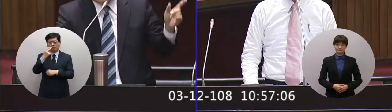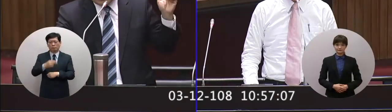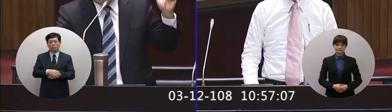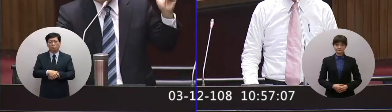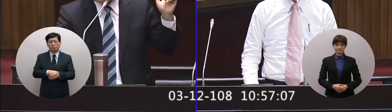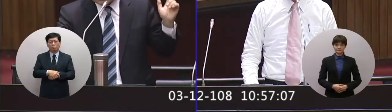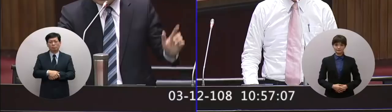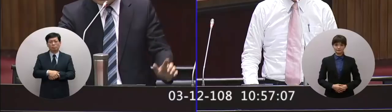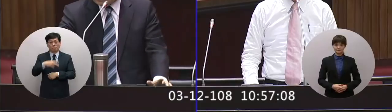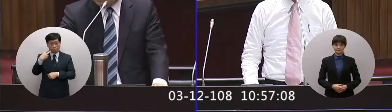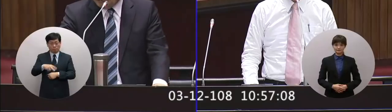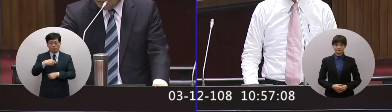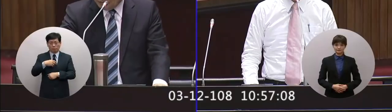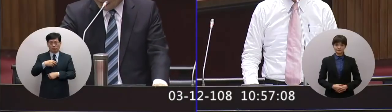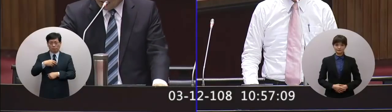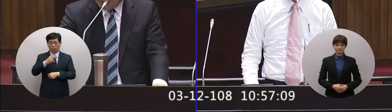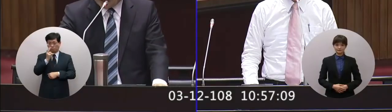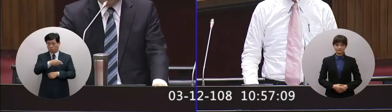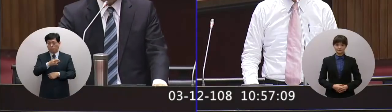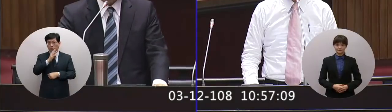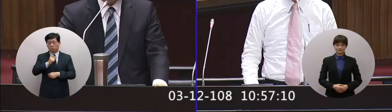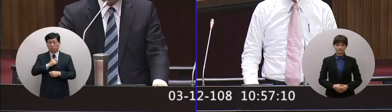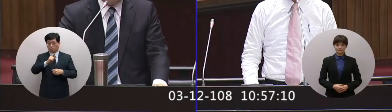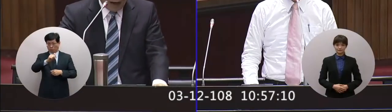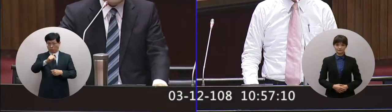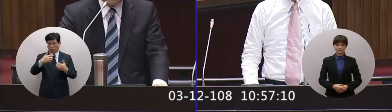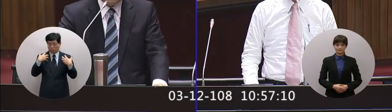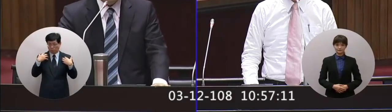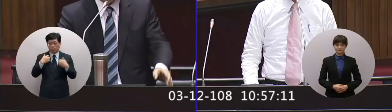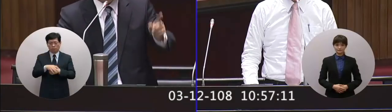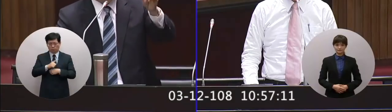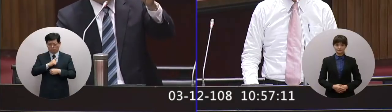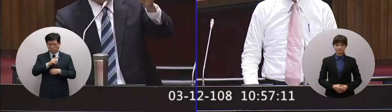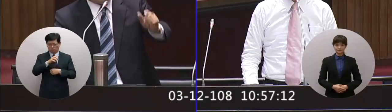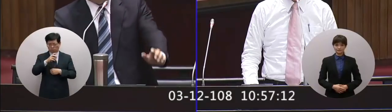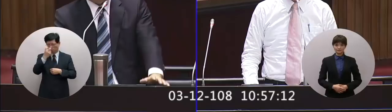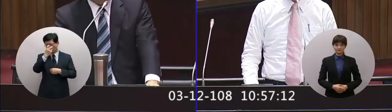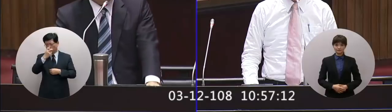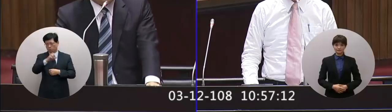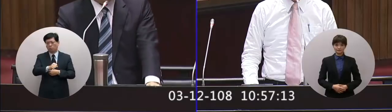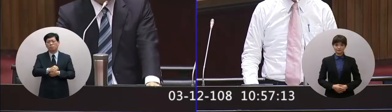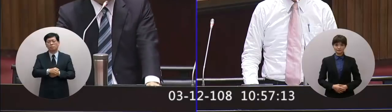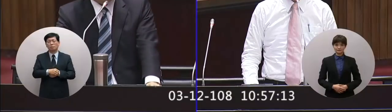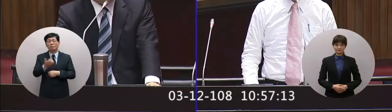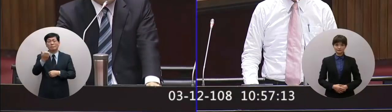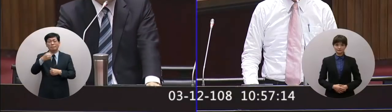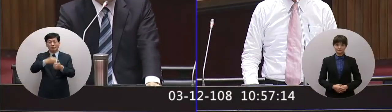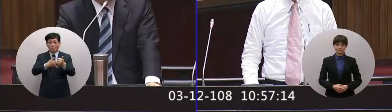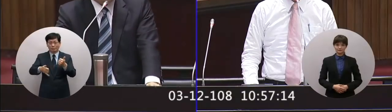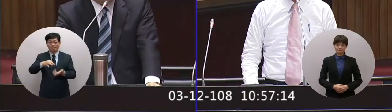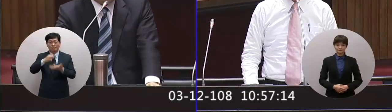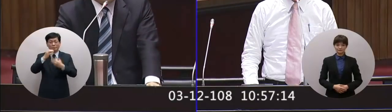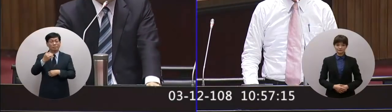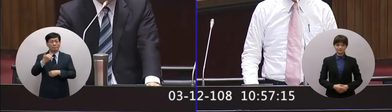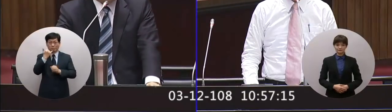而且要折層相關導師要發覺所以剛才委員所提出來